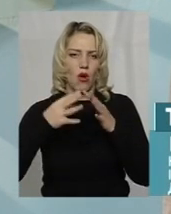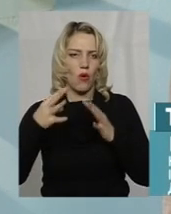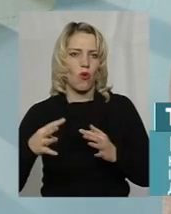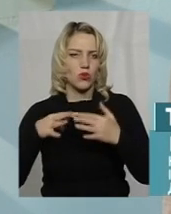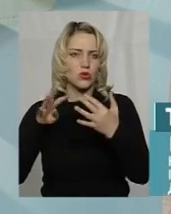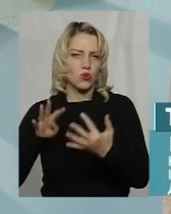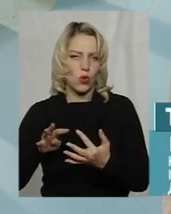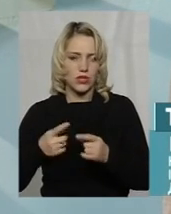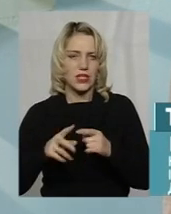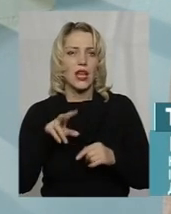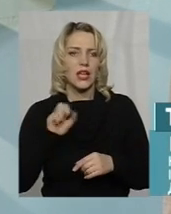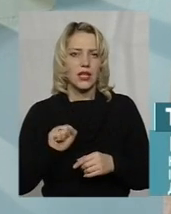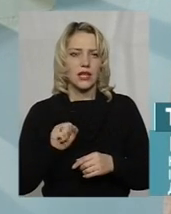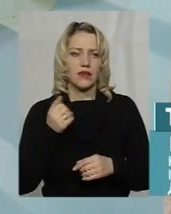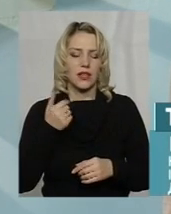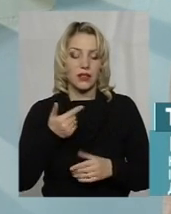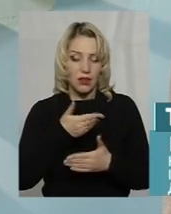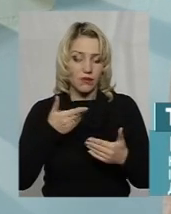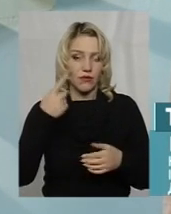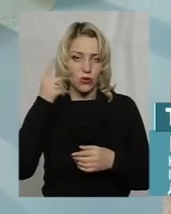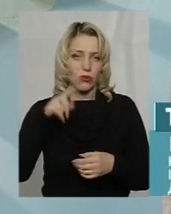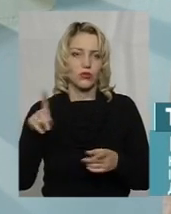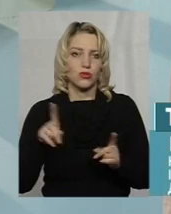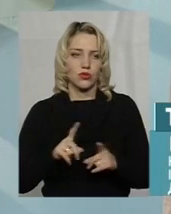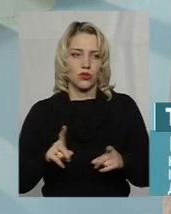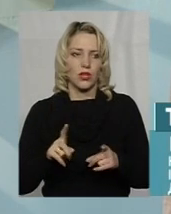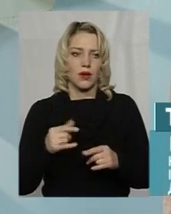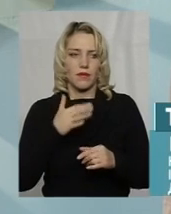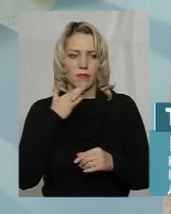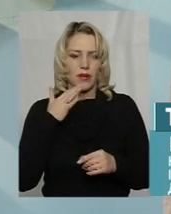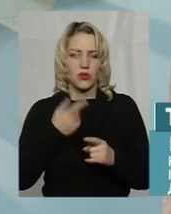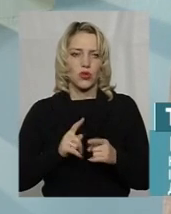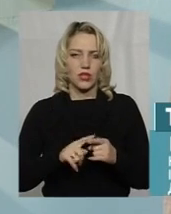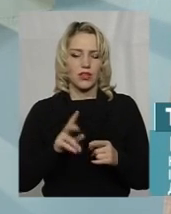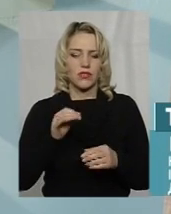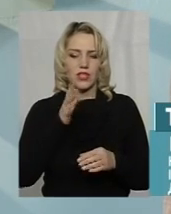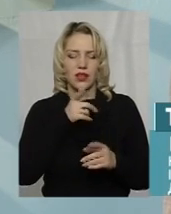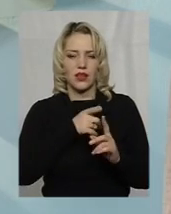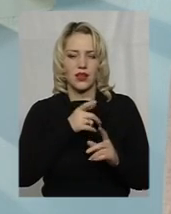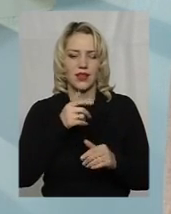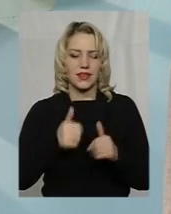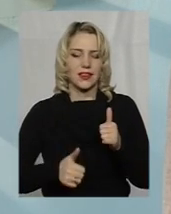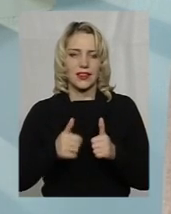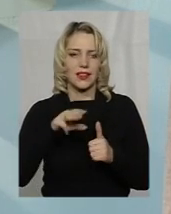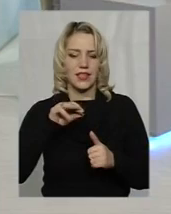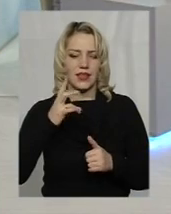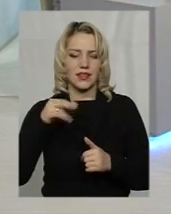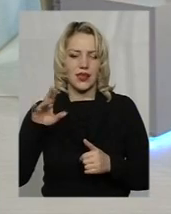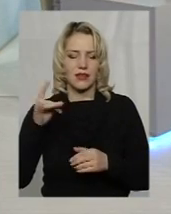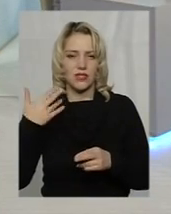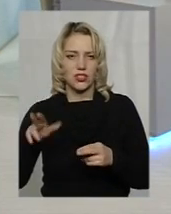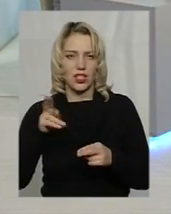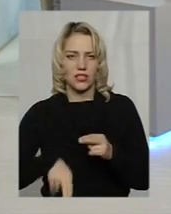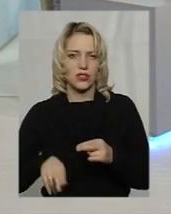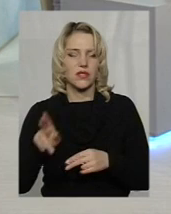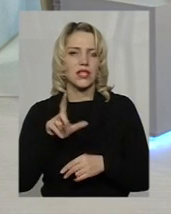Насправді, нам відомо, що зараз Енергатом провів, вже, здається, закінчився тендер, за яким вони